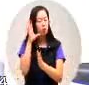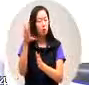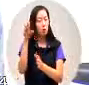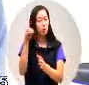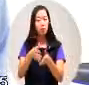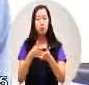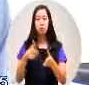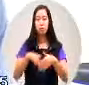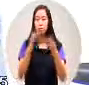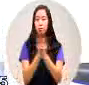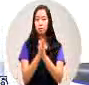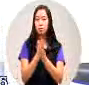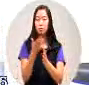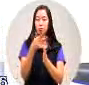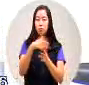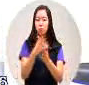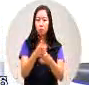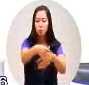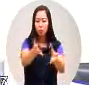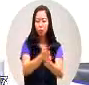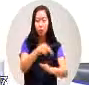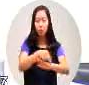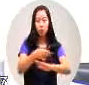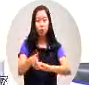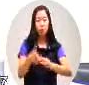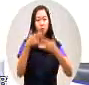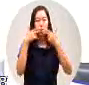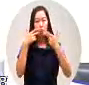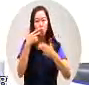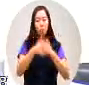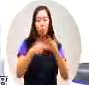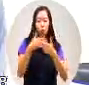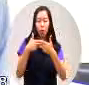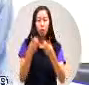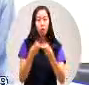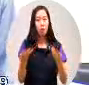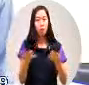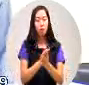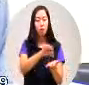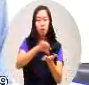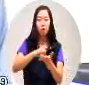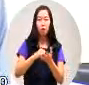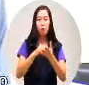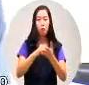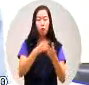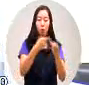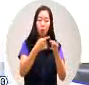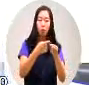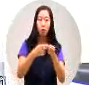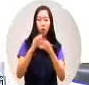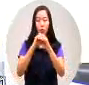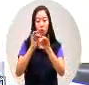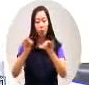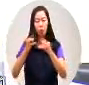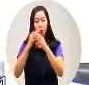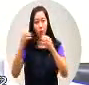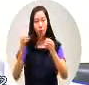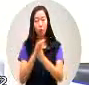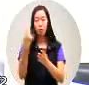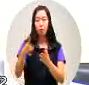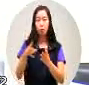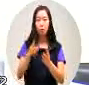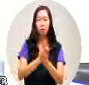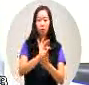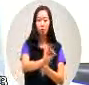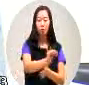墓原住民要吃什么不能种地瓜不能种小米也不能采一